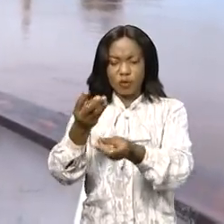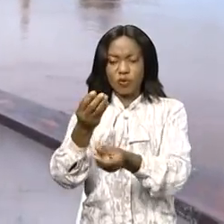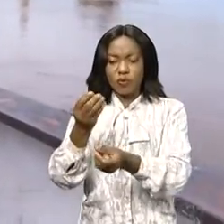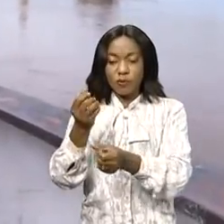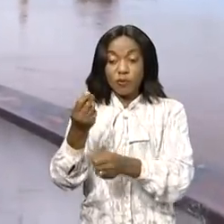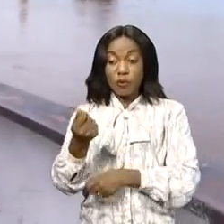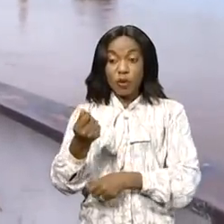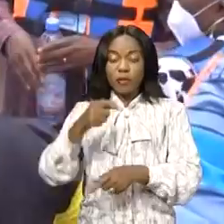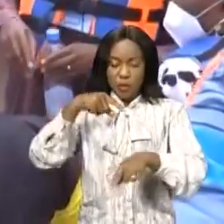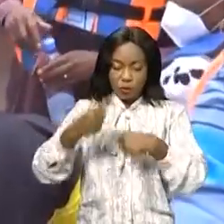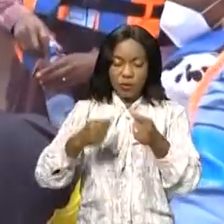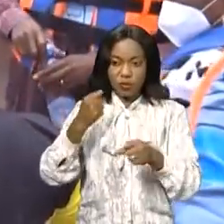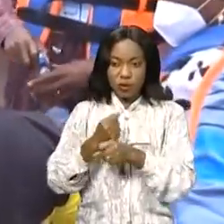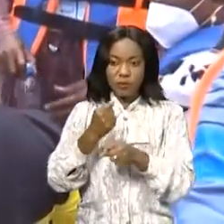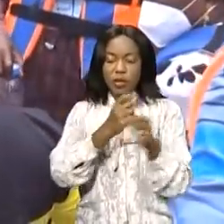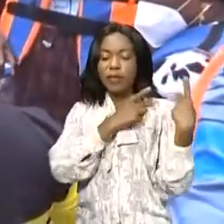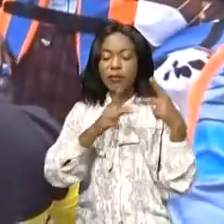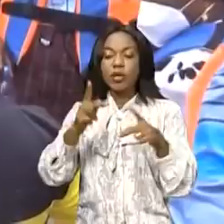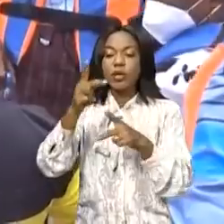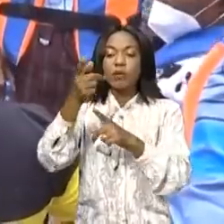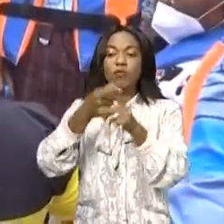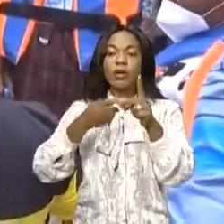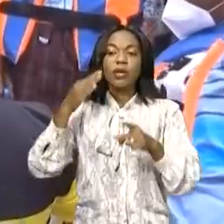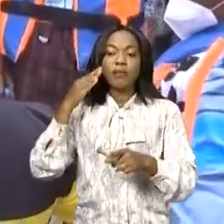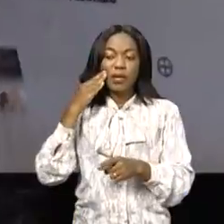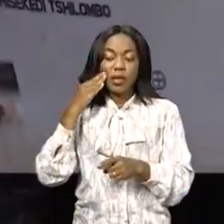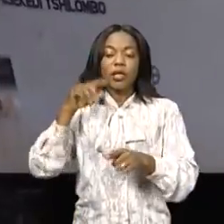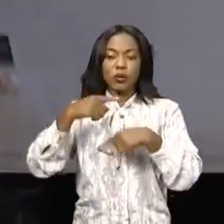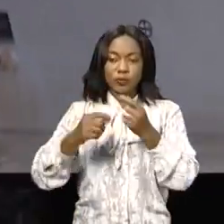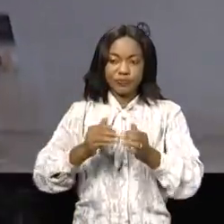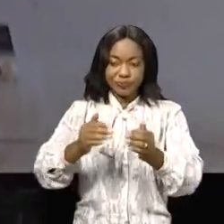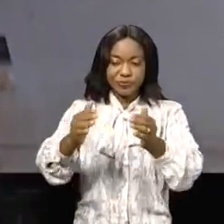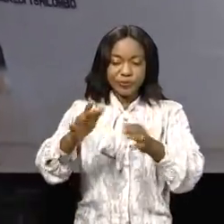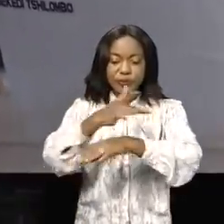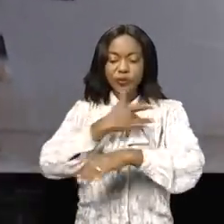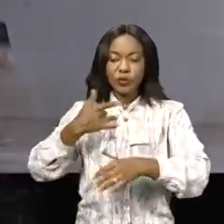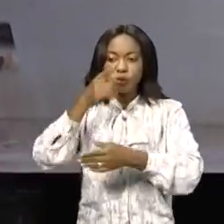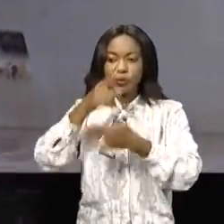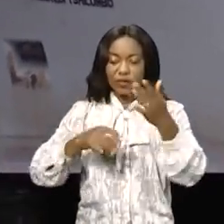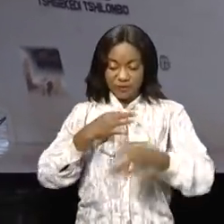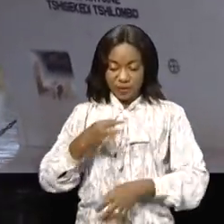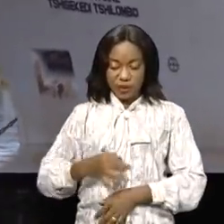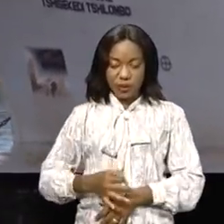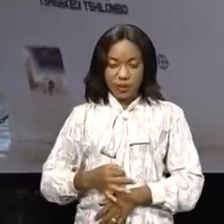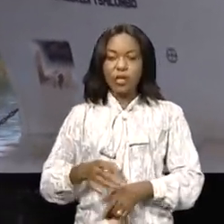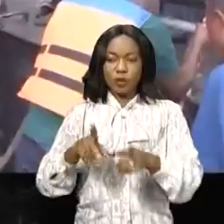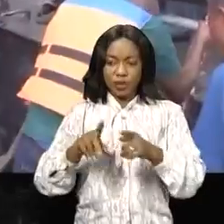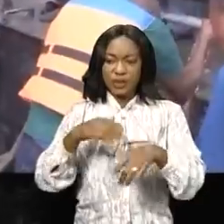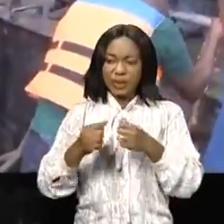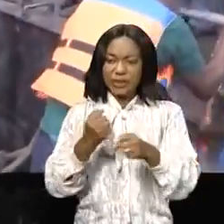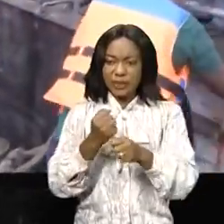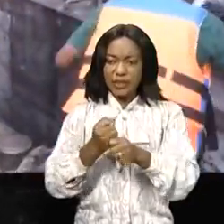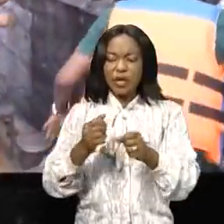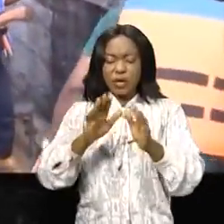est opérationnel depuis le mois de mars de l'année en cours. La drague débaptisée Félix Anton Tshisekedi-Tchilombo assure efficacement le